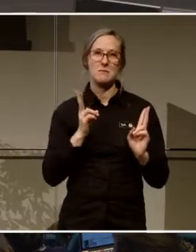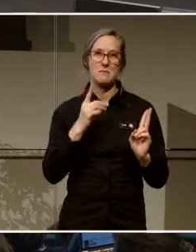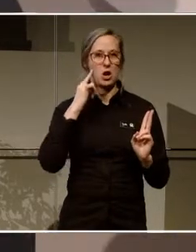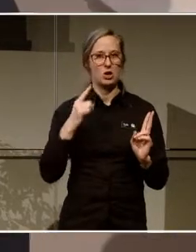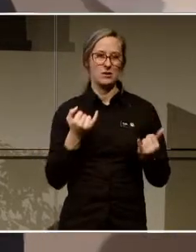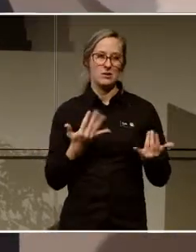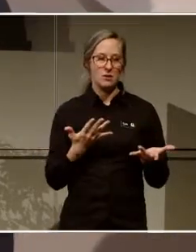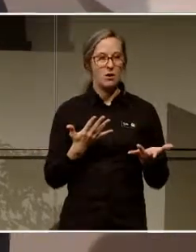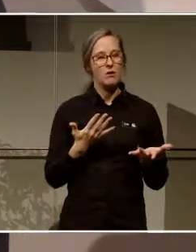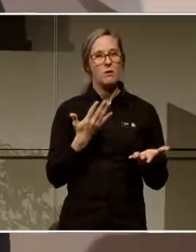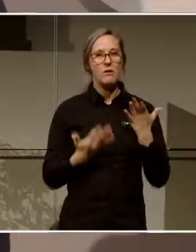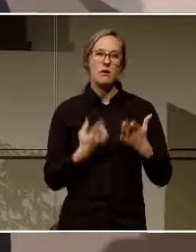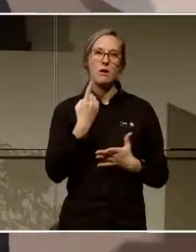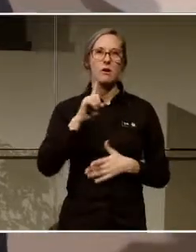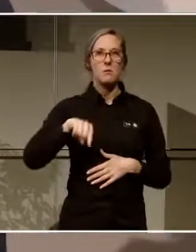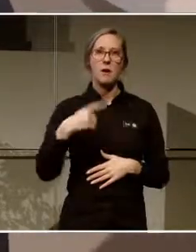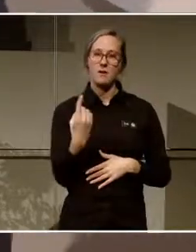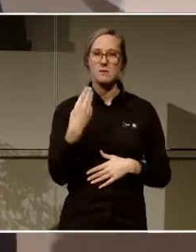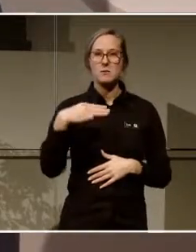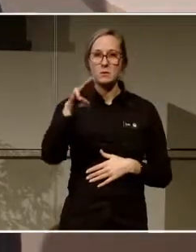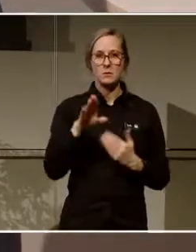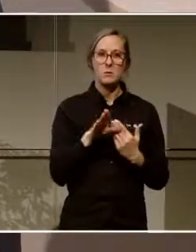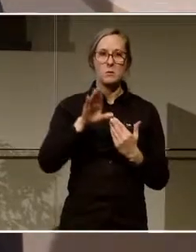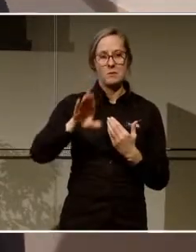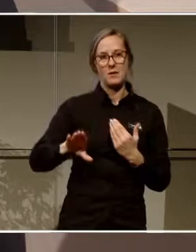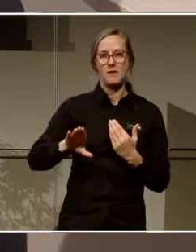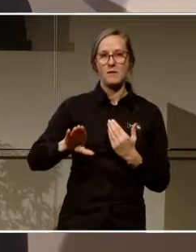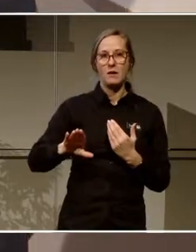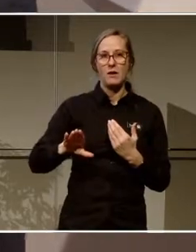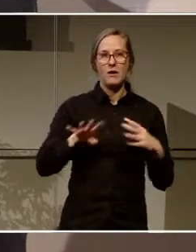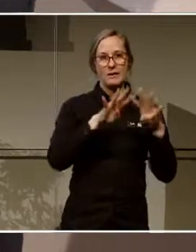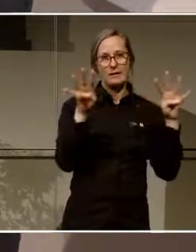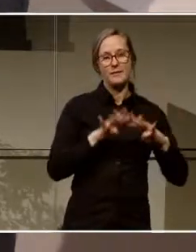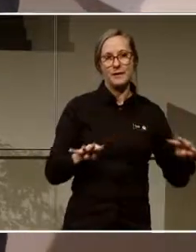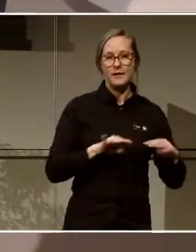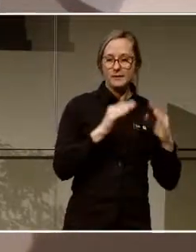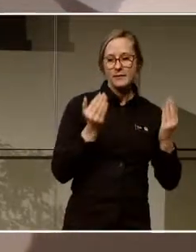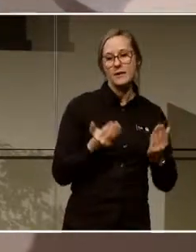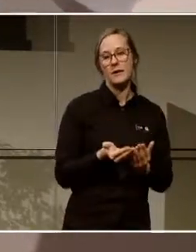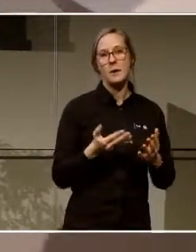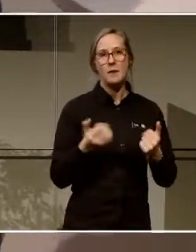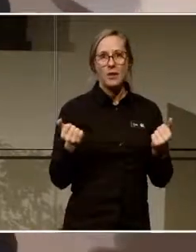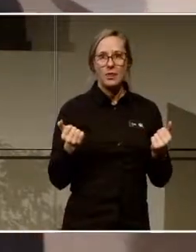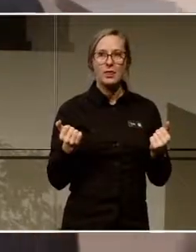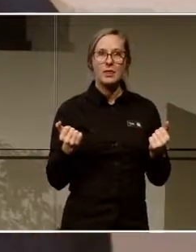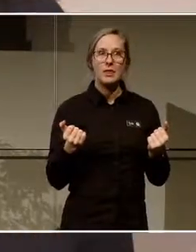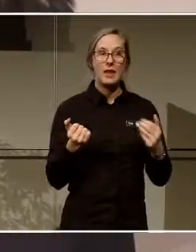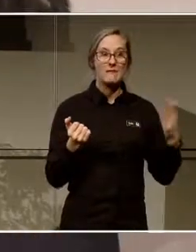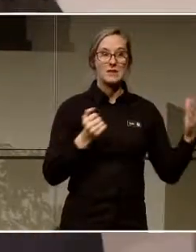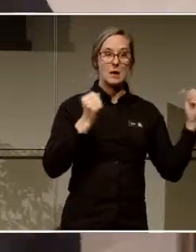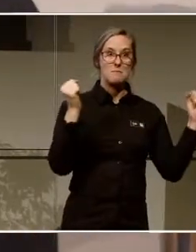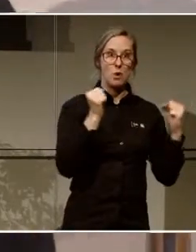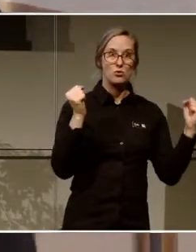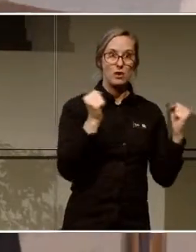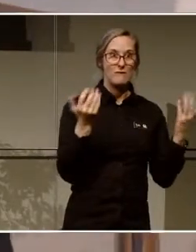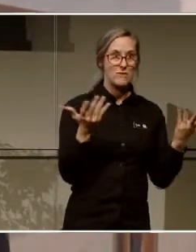1,1 miljon som är utanför, digitalt utanför, enligt svenskarna och internet. Men det man kan säga om Västerbotten,